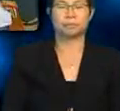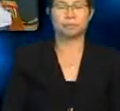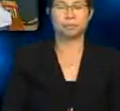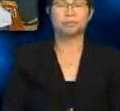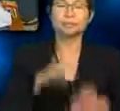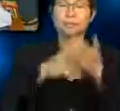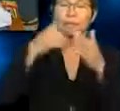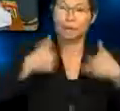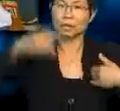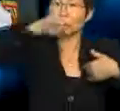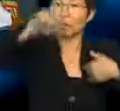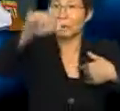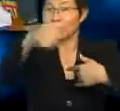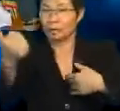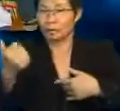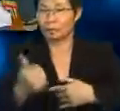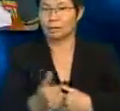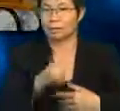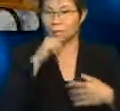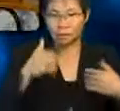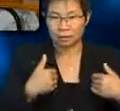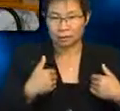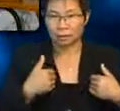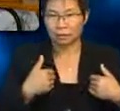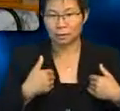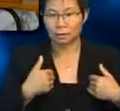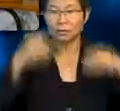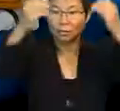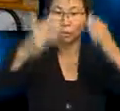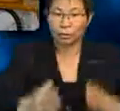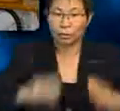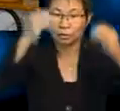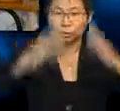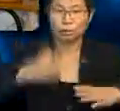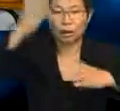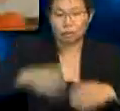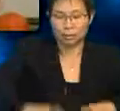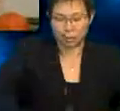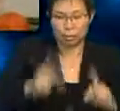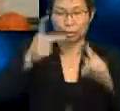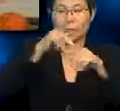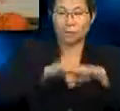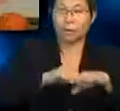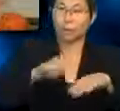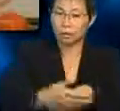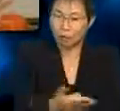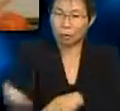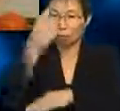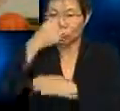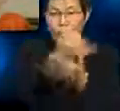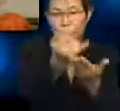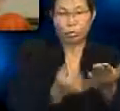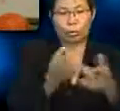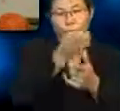soalan lain? Tak ada? Baik, Cikgu akan beri peluang kepada kamu untuk menukis